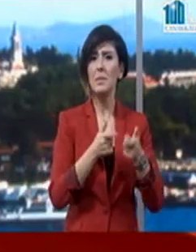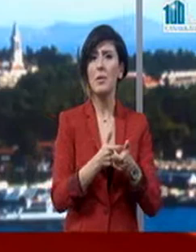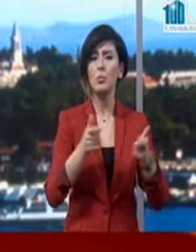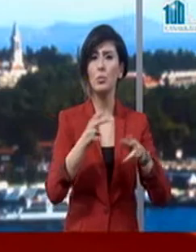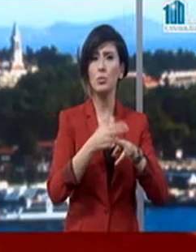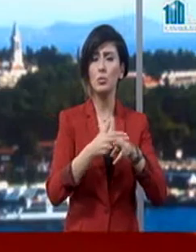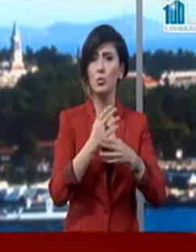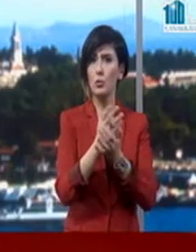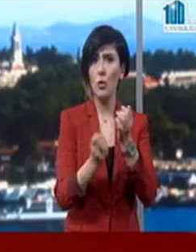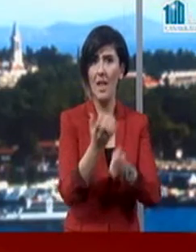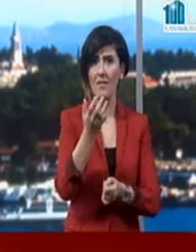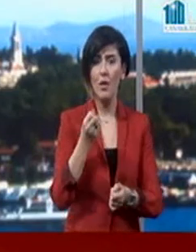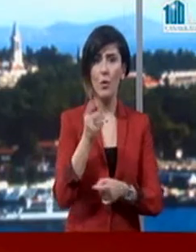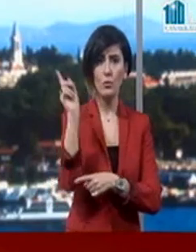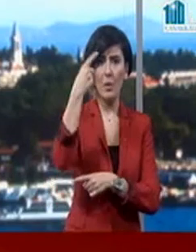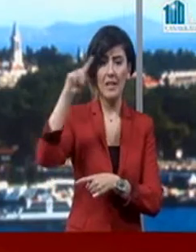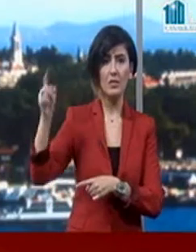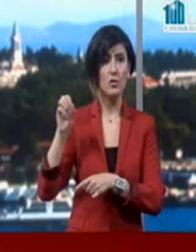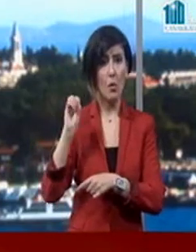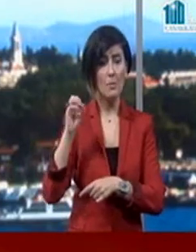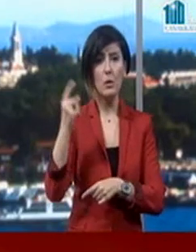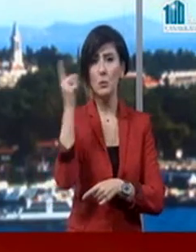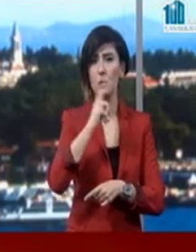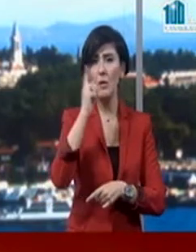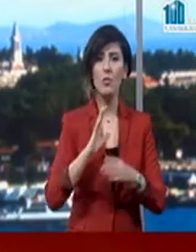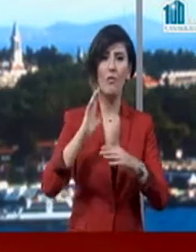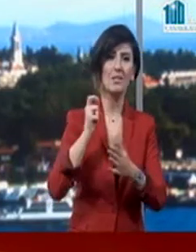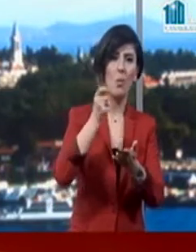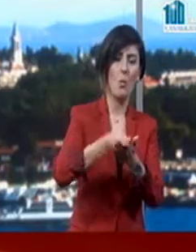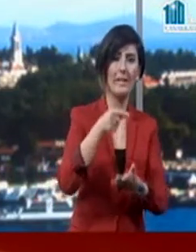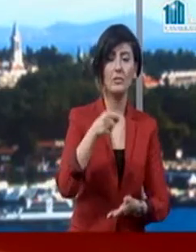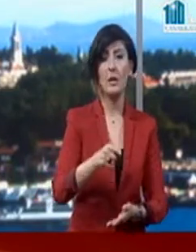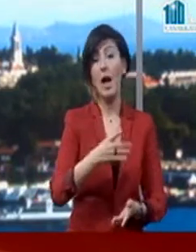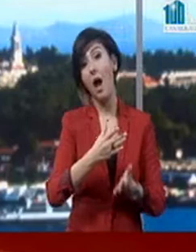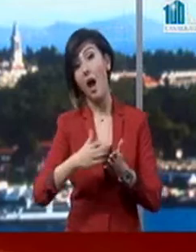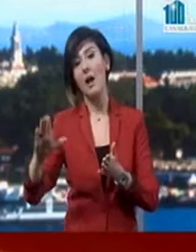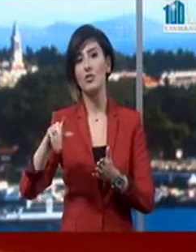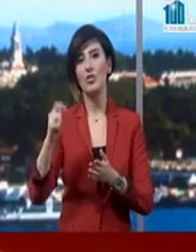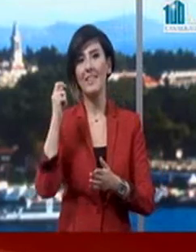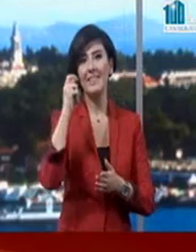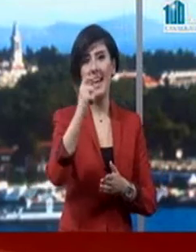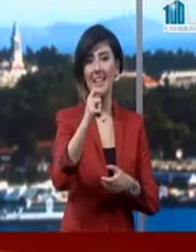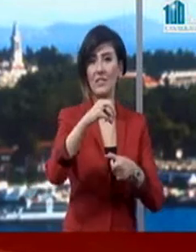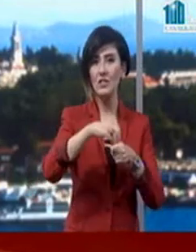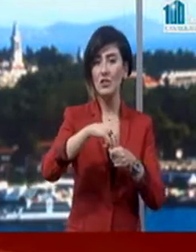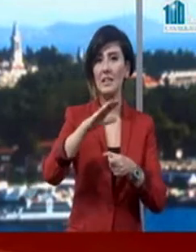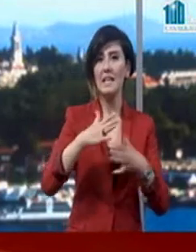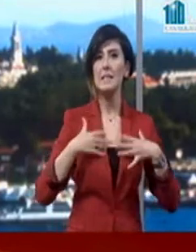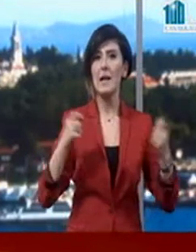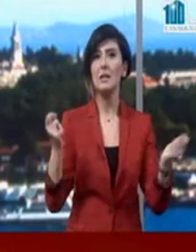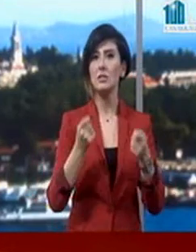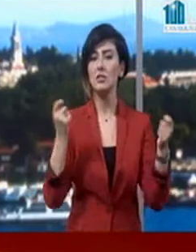kapsamında görev alan yönetici ve öğretmenlere %100 fazlasıyla ödenecek. Ayrıca teklife ihdas edilen maddeyle sağlık